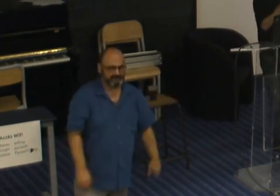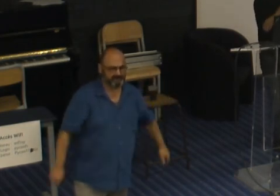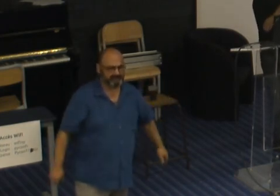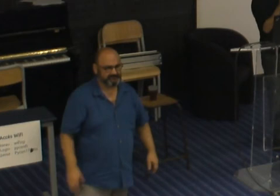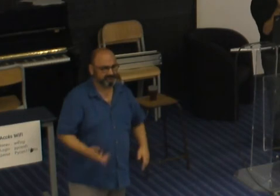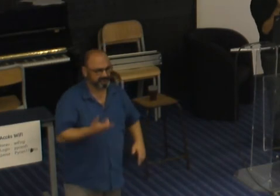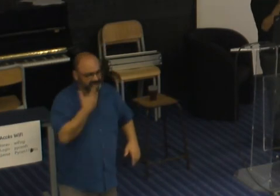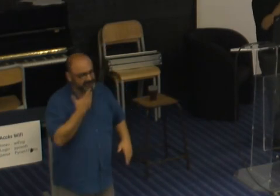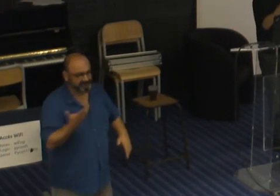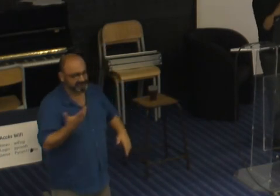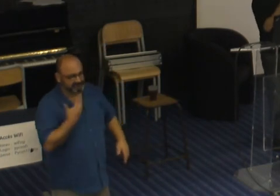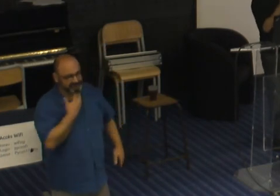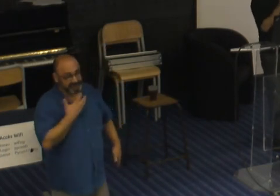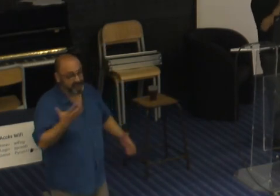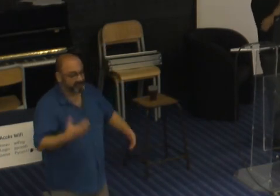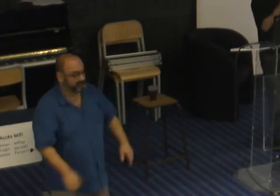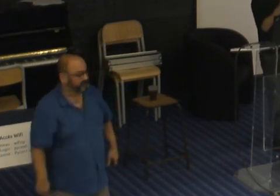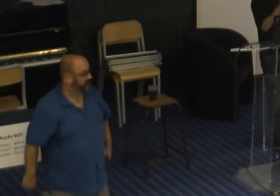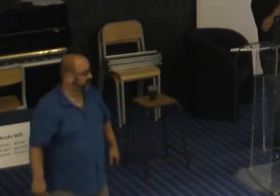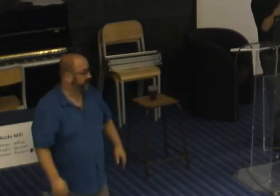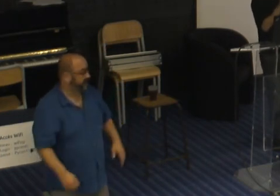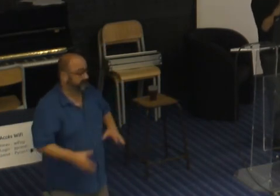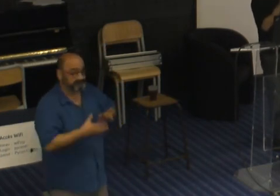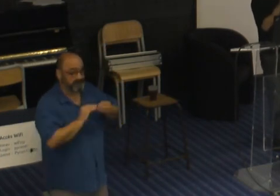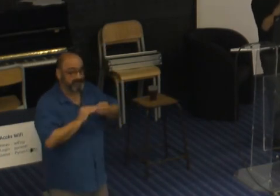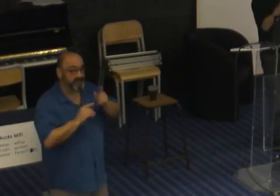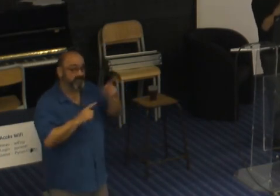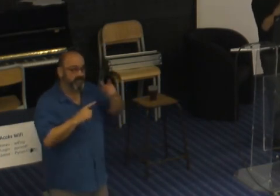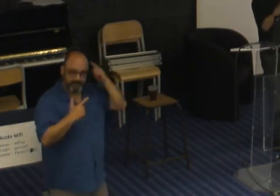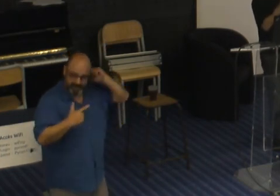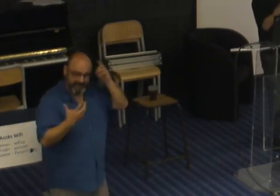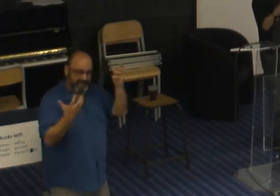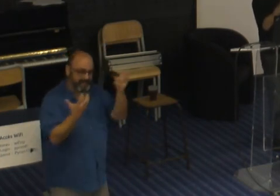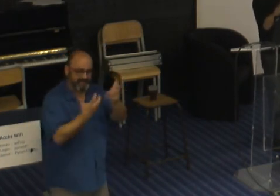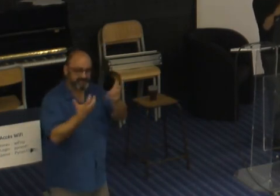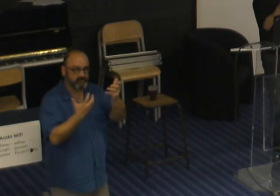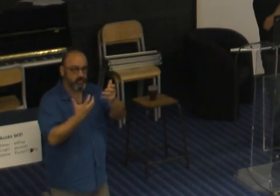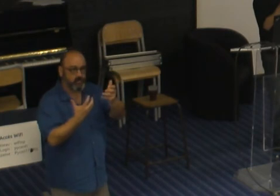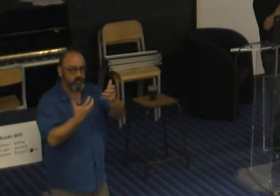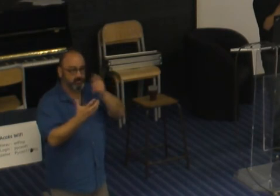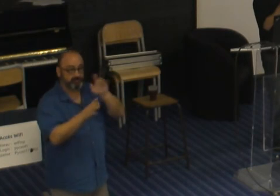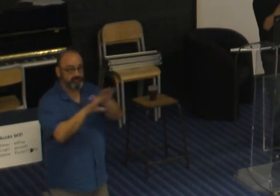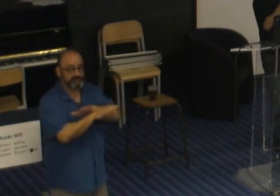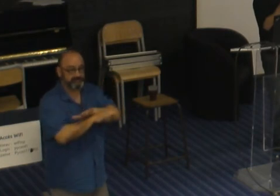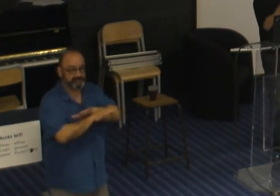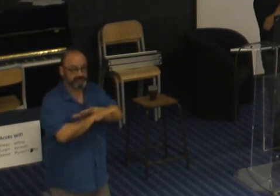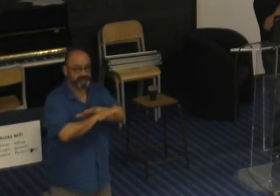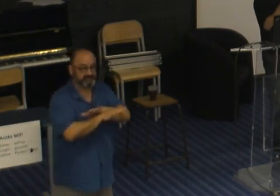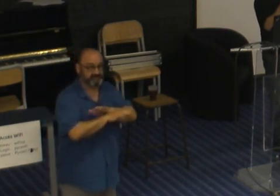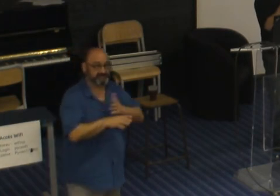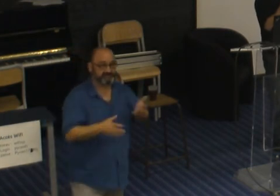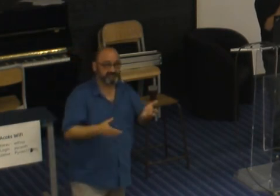donc voilà le problème c'est que l'intentionnalité elle est pas forcément véhiculée il faut